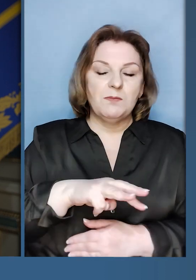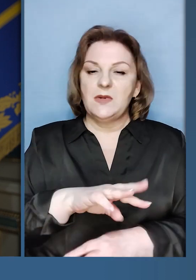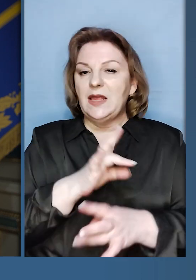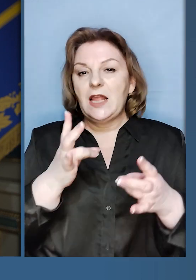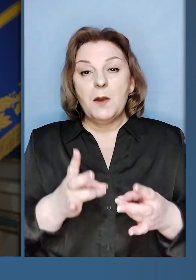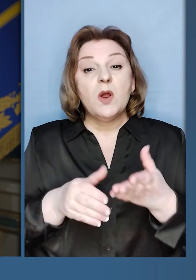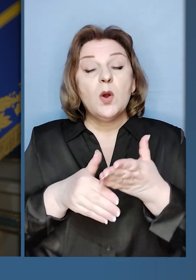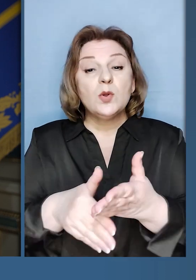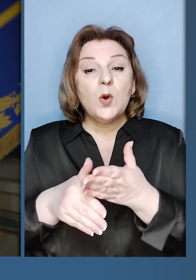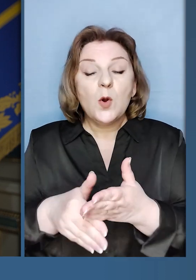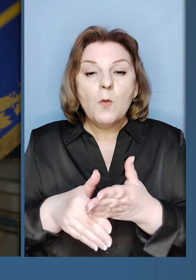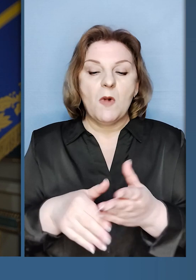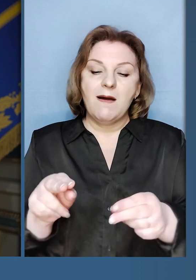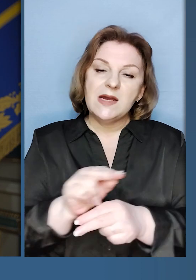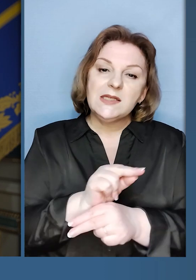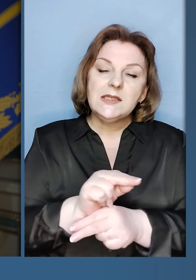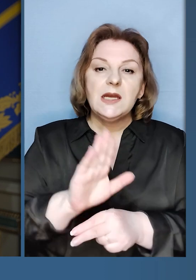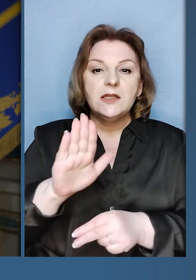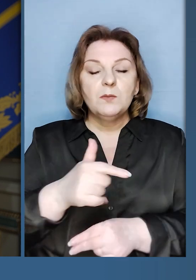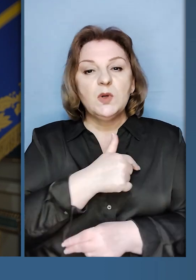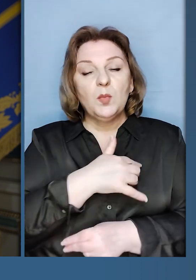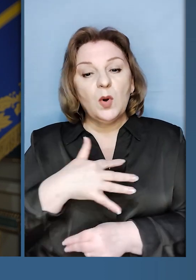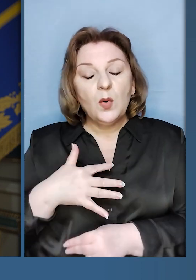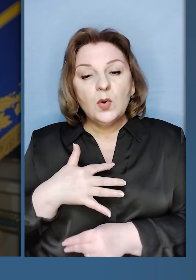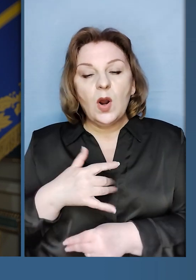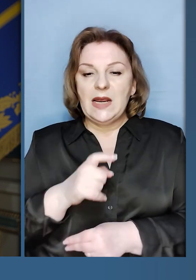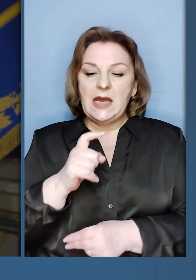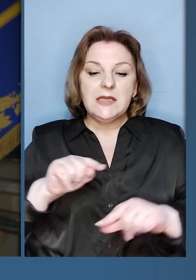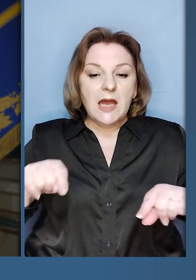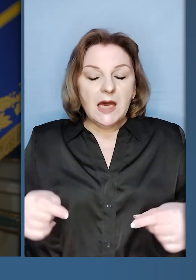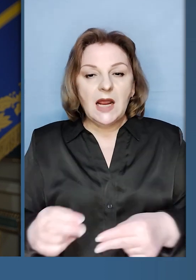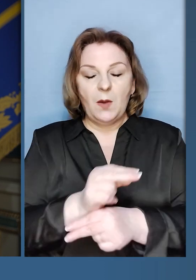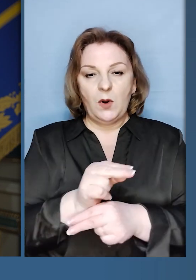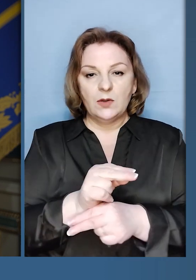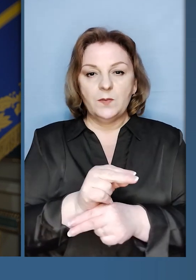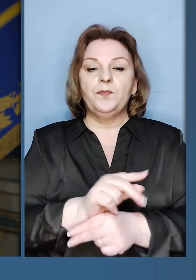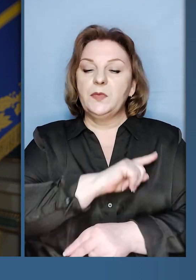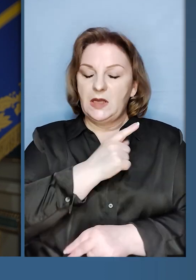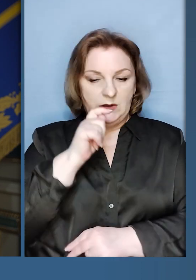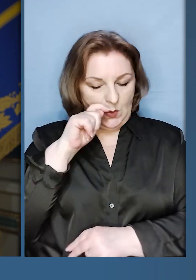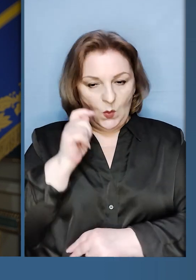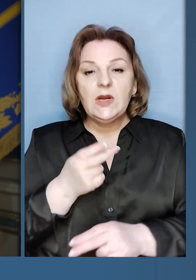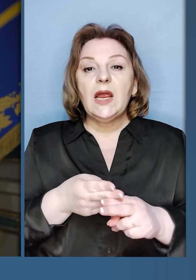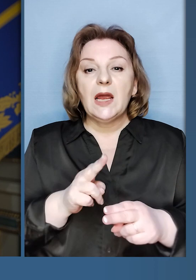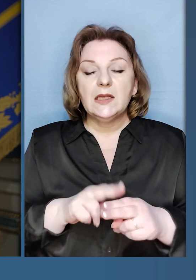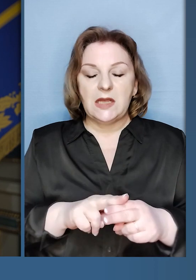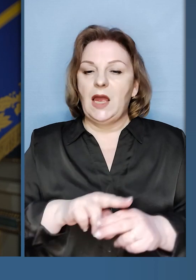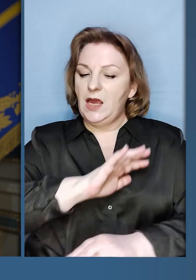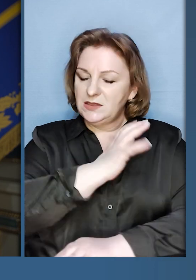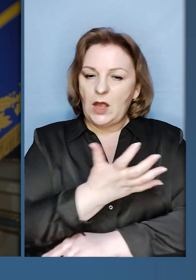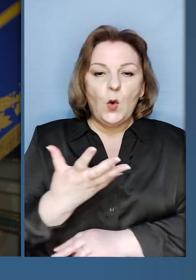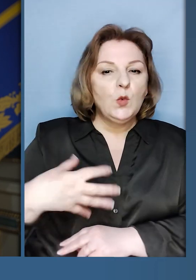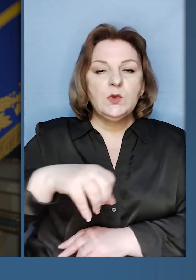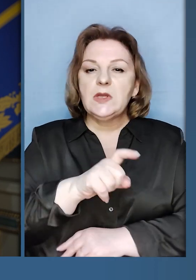усім необхідним, допомагає із лікуванням після поранень, із реабілітацією. Сила України – це